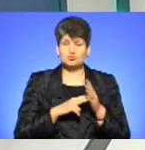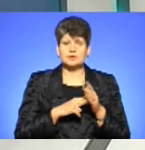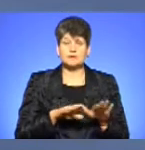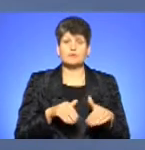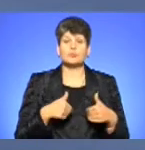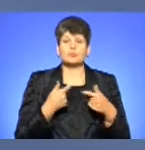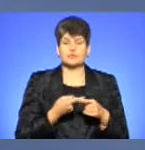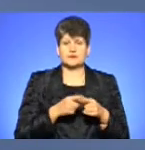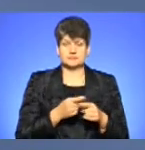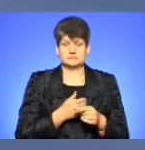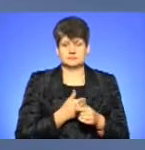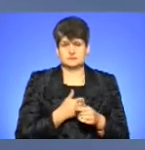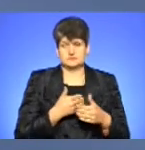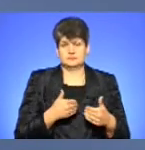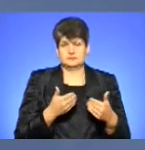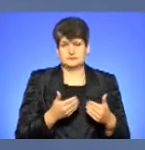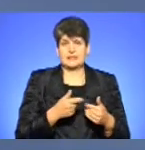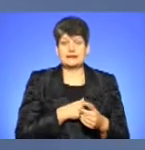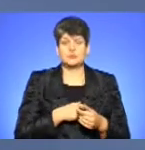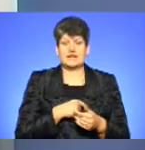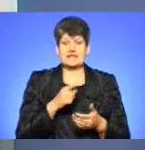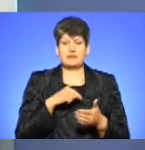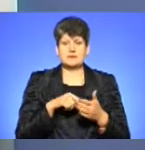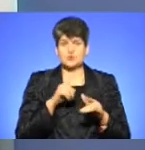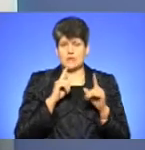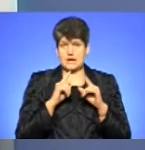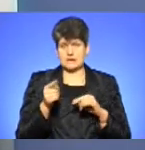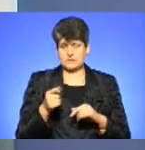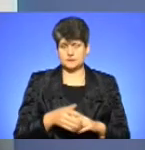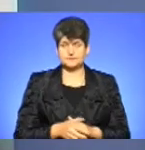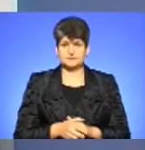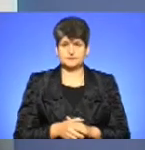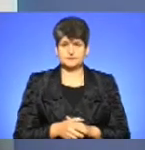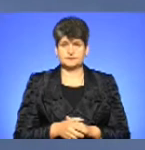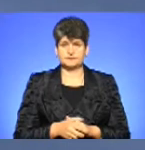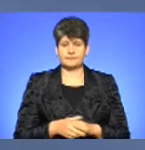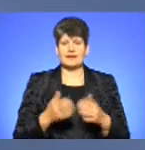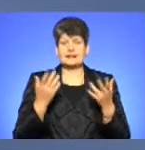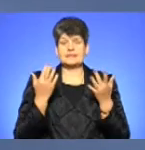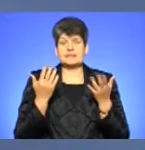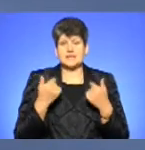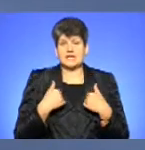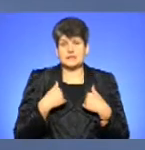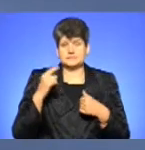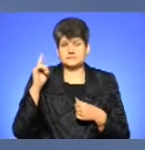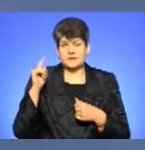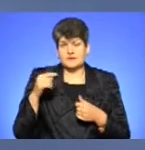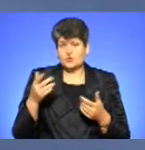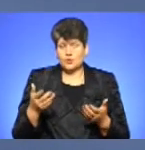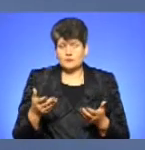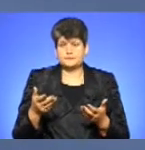дану ініціативу для депутатів міської ради Тернопільської? Наскільки мені відомо,